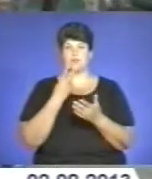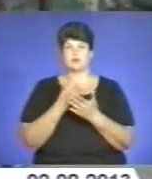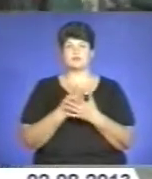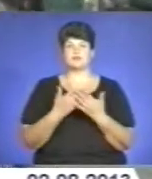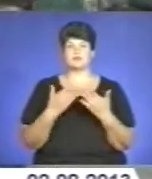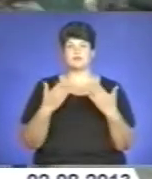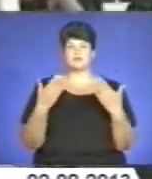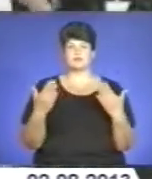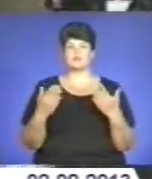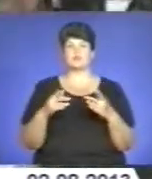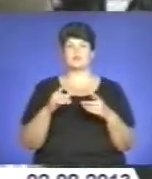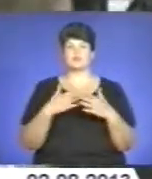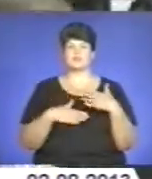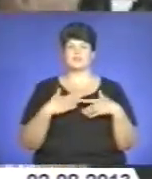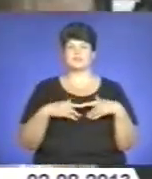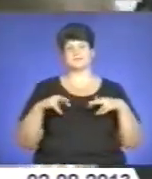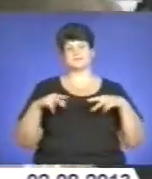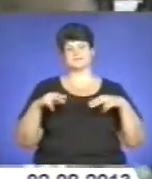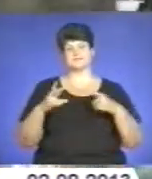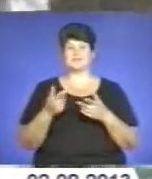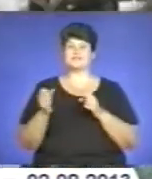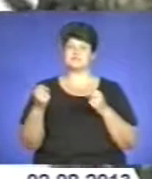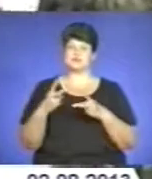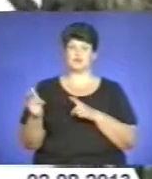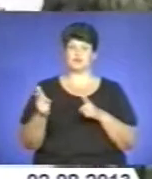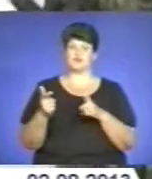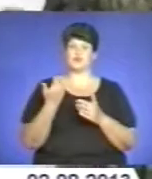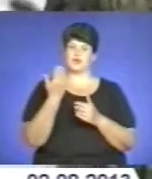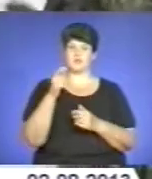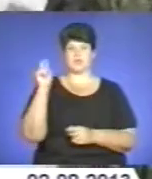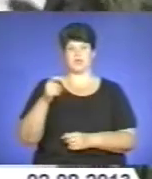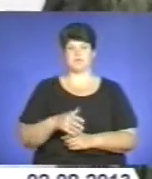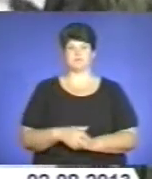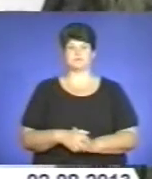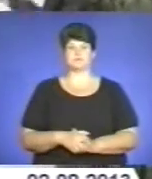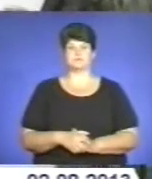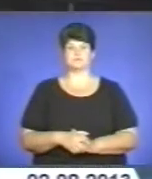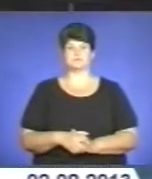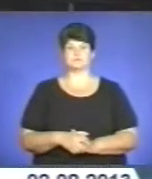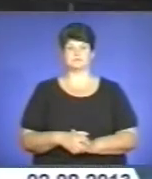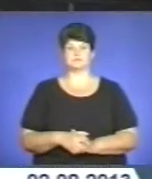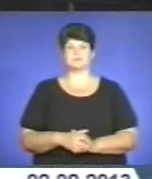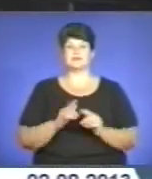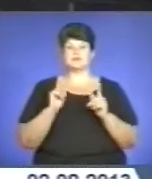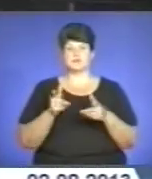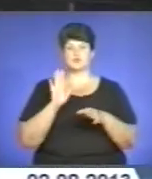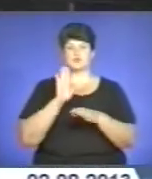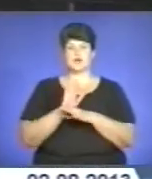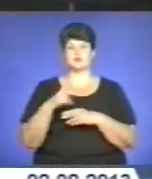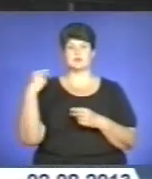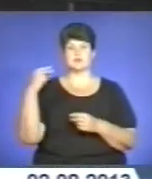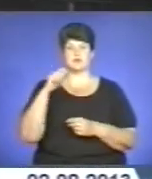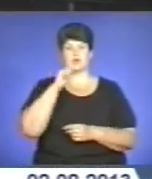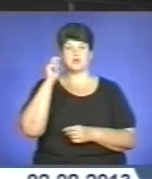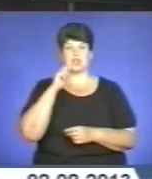діти потішили гостей своїм танком, який спеціально підготували до їх приїзду. Згідно з указом президента